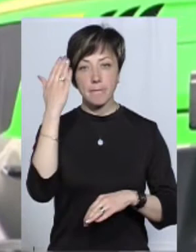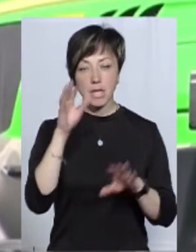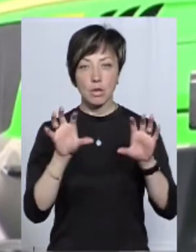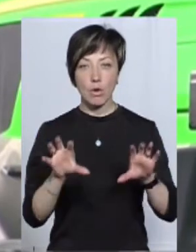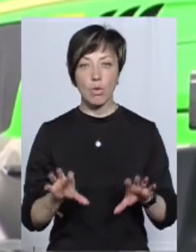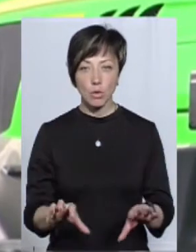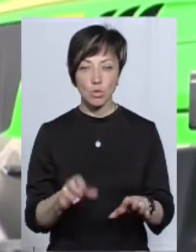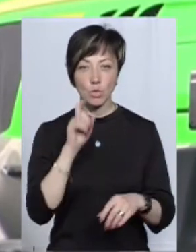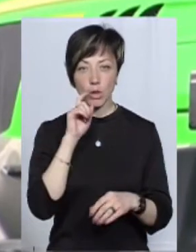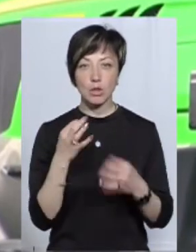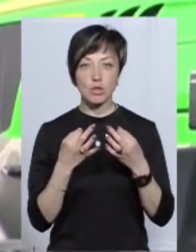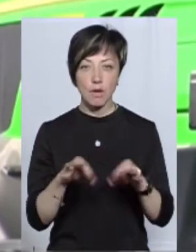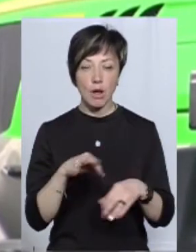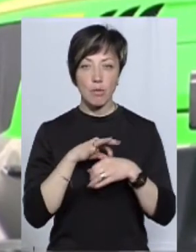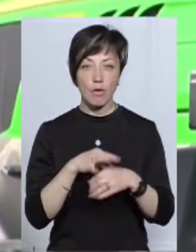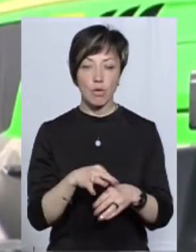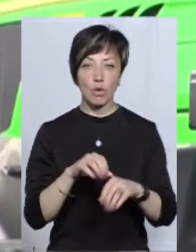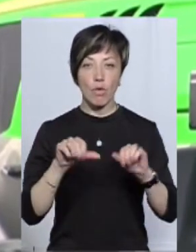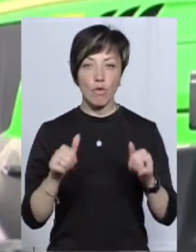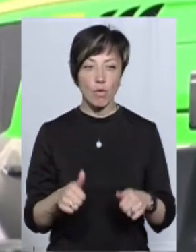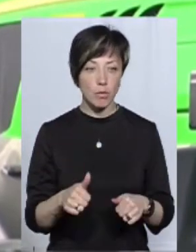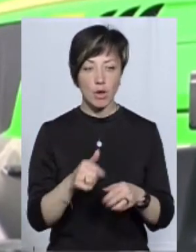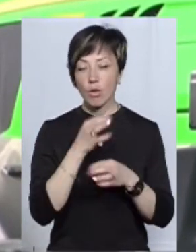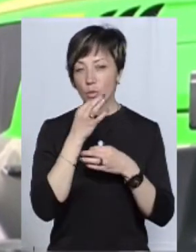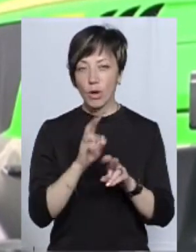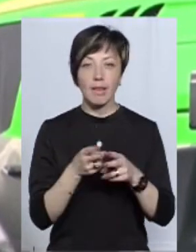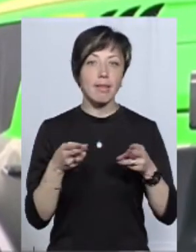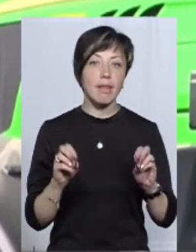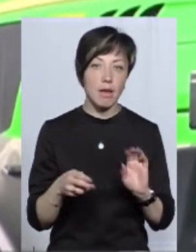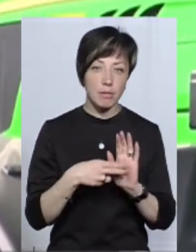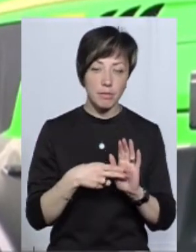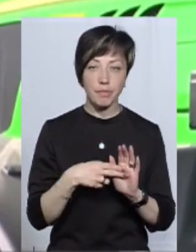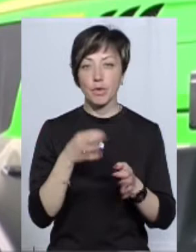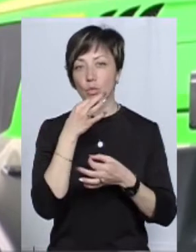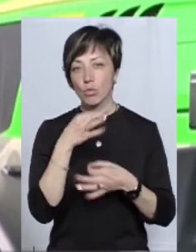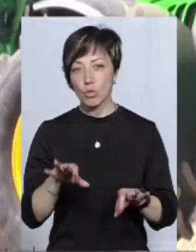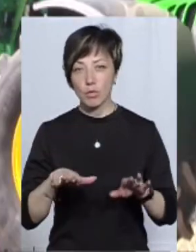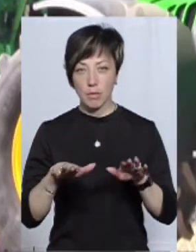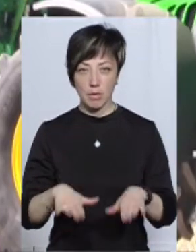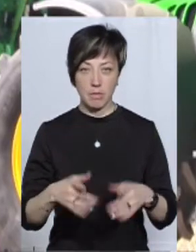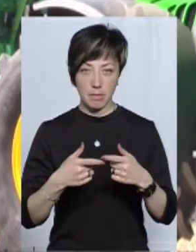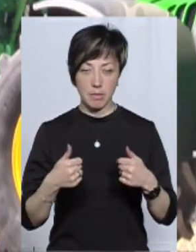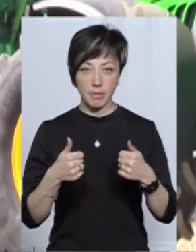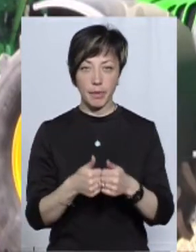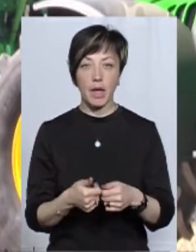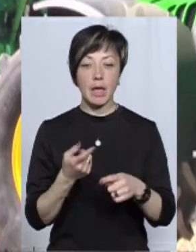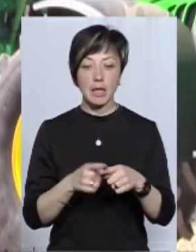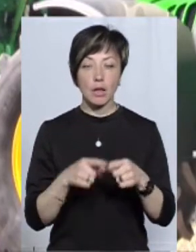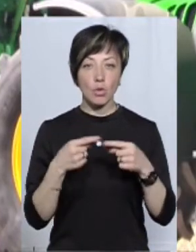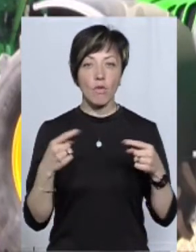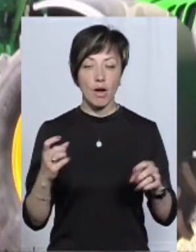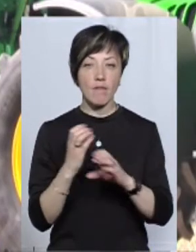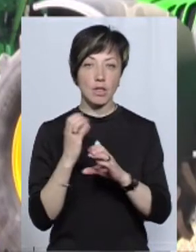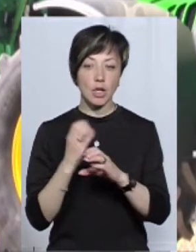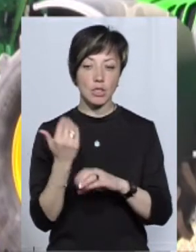проводити оформлення будь-якому суб'єкту ЗЕД, незалежно від того, де він акредитований, в будь-якому митному органі. Даний товар, даний вантаж